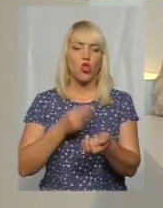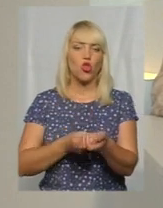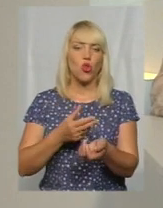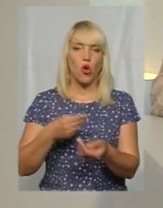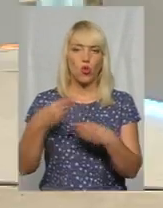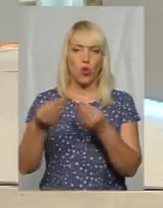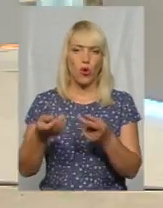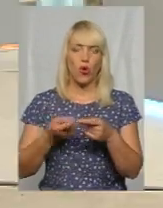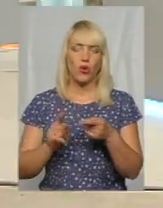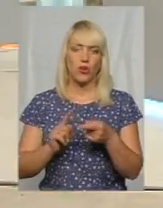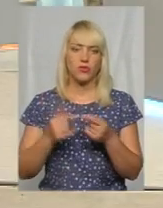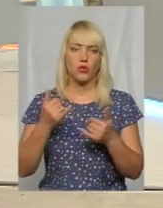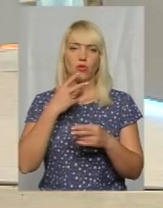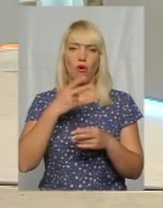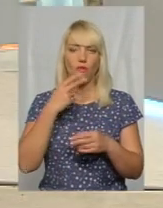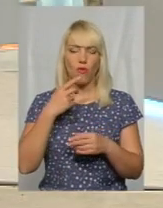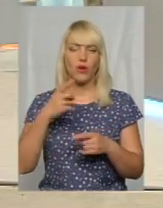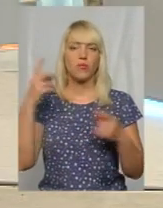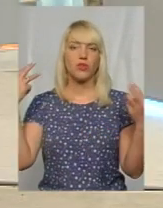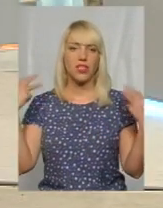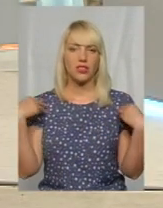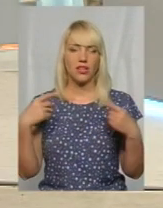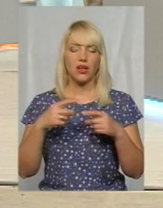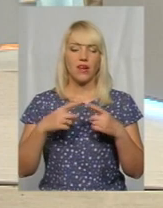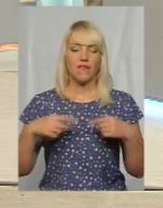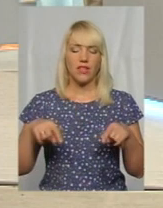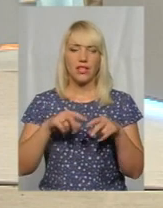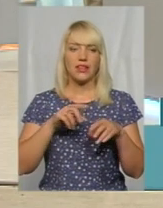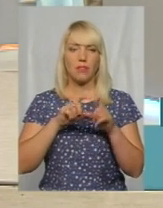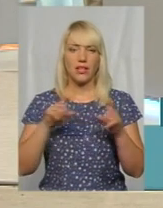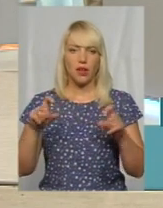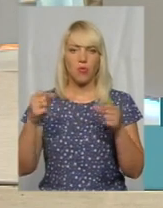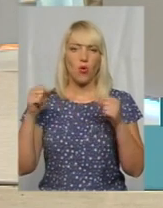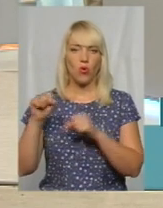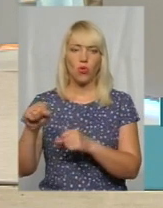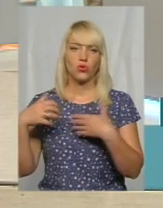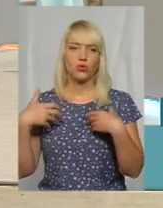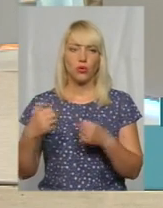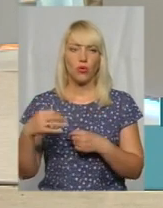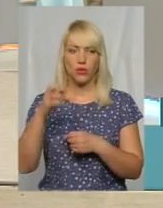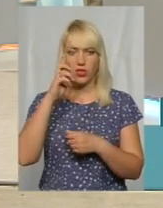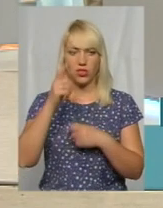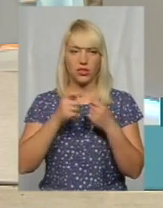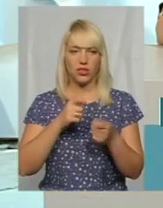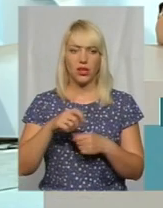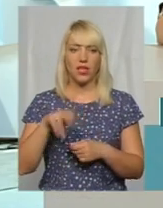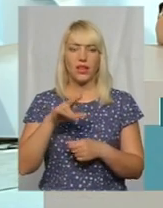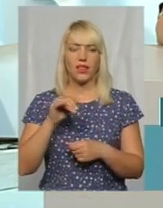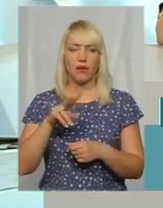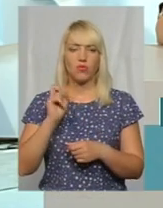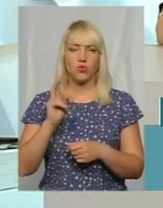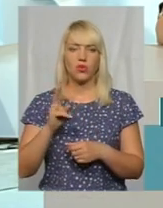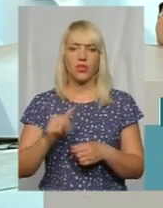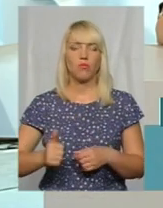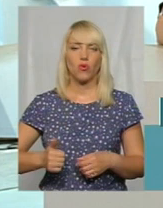із начальником відділу моніторингу та розвитку Департаменту охорони здоров'я обласної державної адміністрації Лілією Демчук та